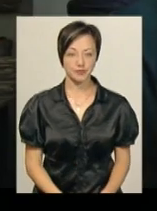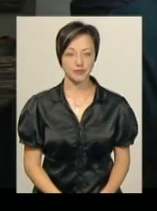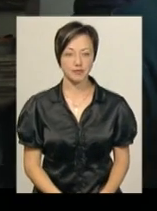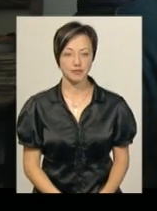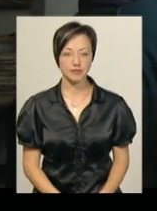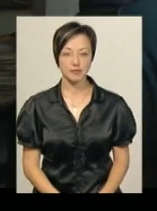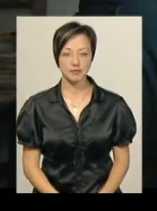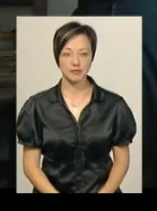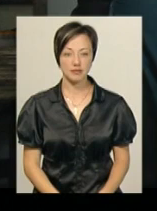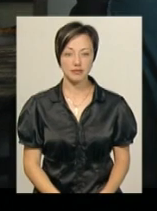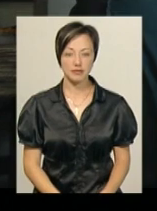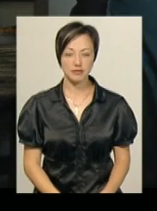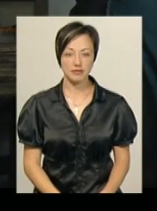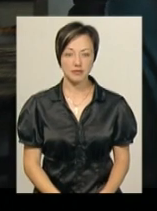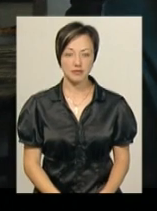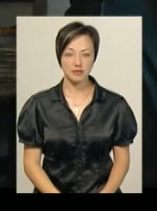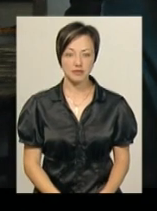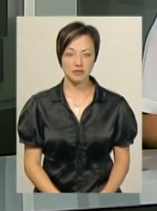Олександр Горішевський, новини «Поділяцентр».